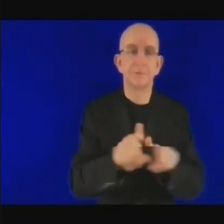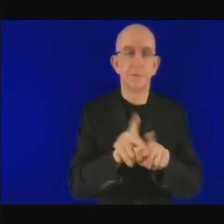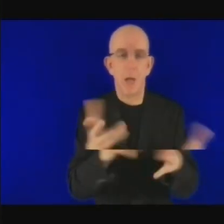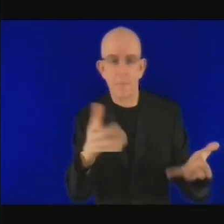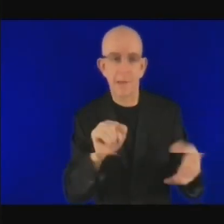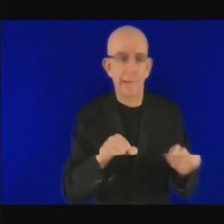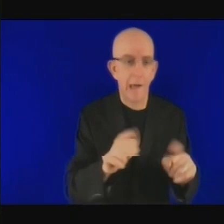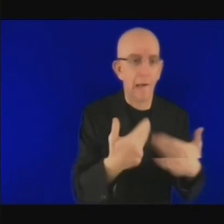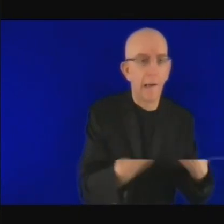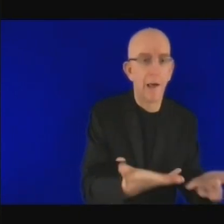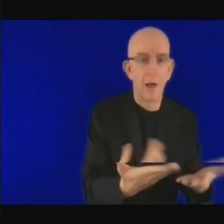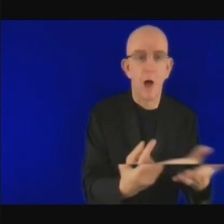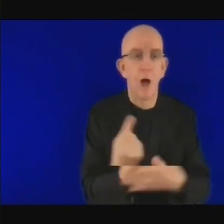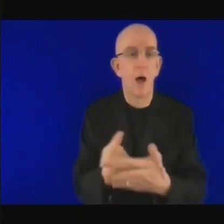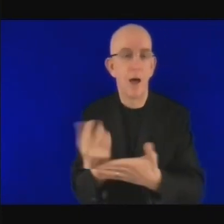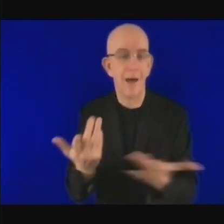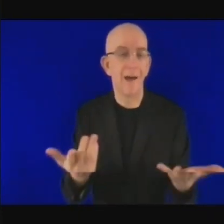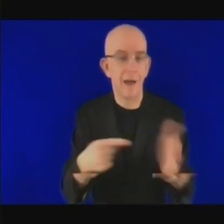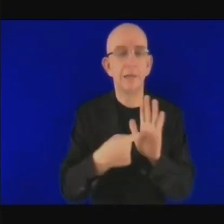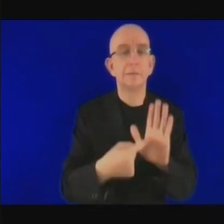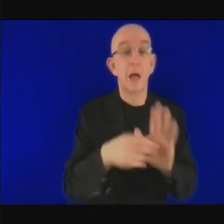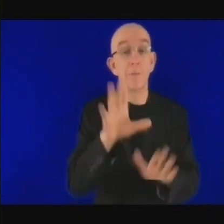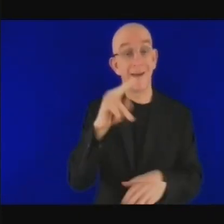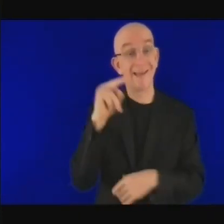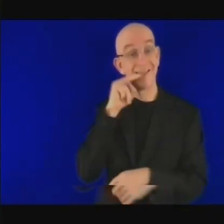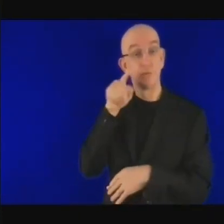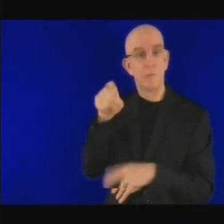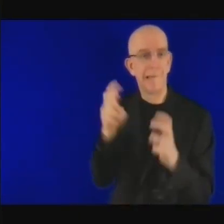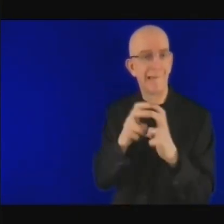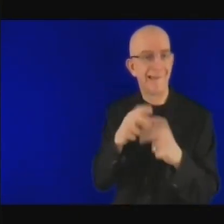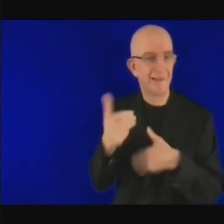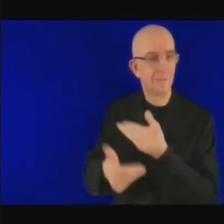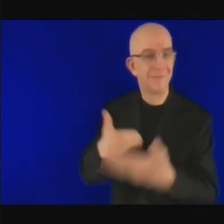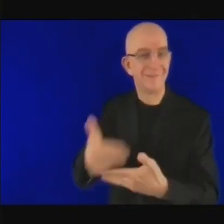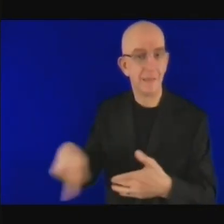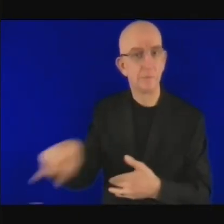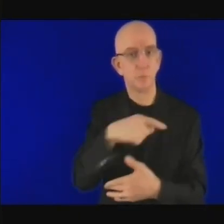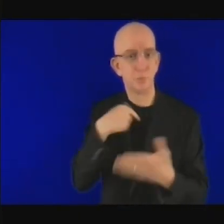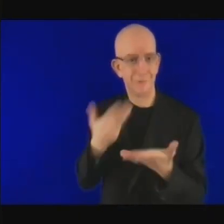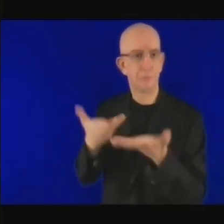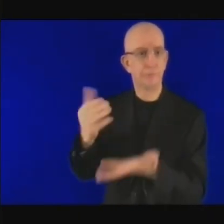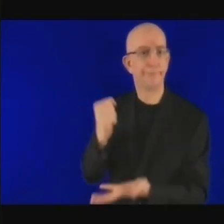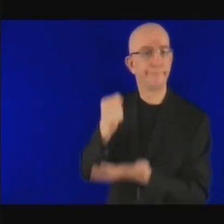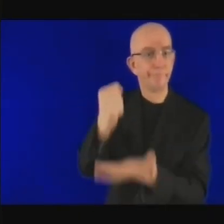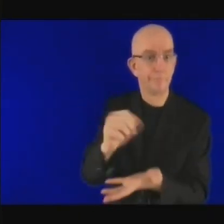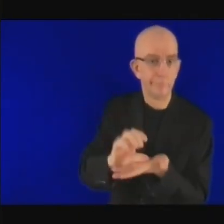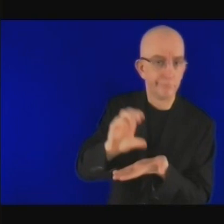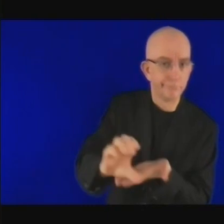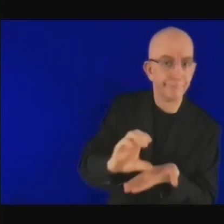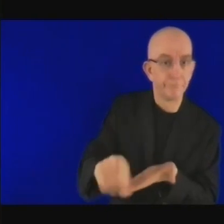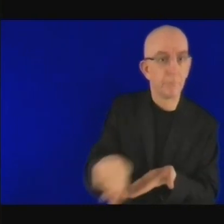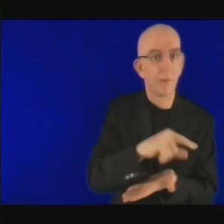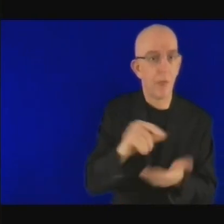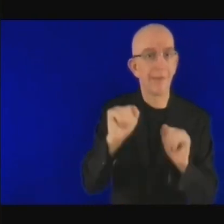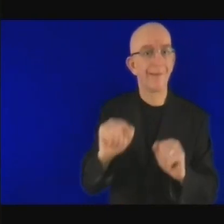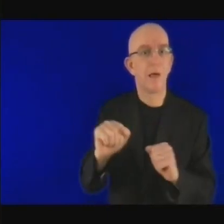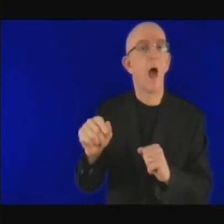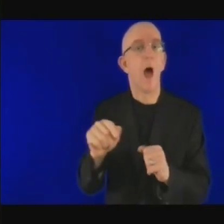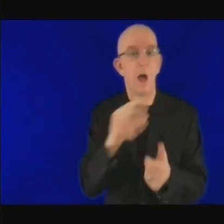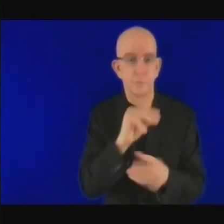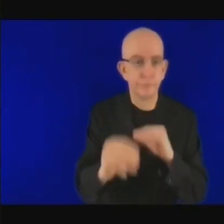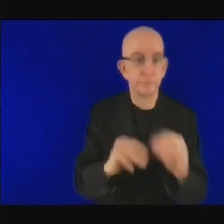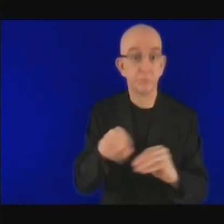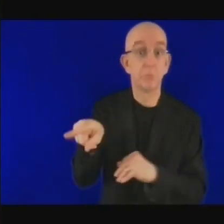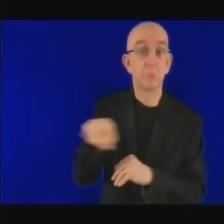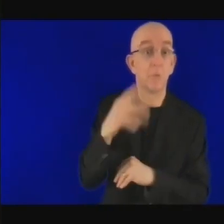permettrait à ces banques commerciales d'aller de l'avant en sachant qu'il y aurait un appui du gouvernement en cas de PEPA